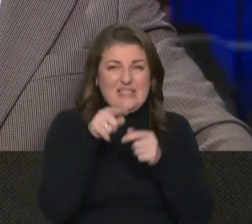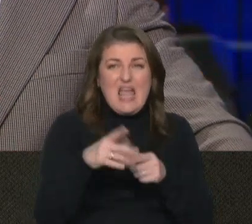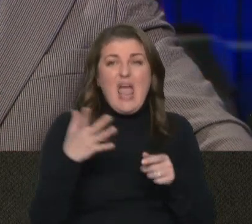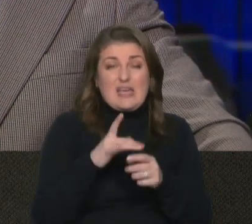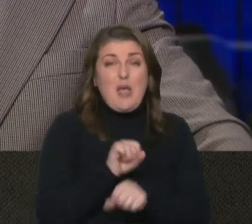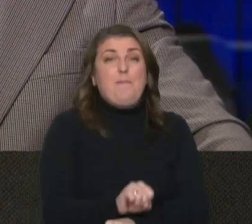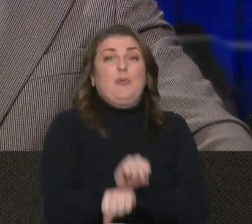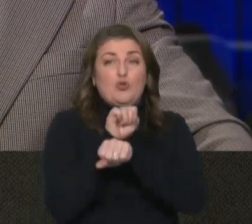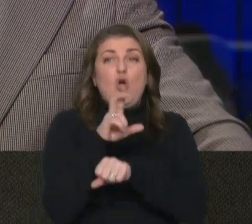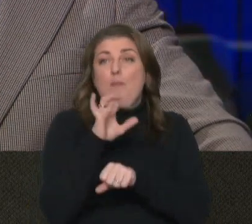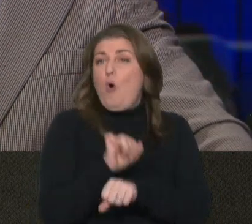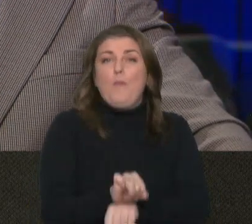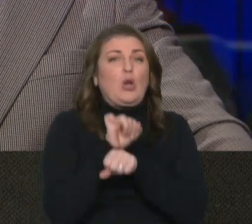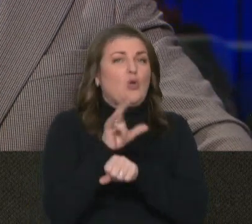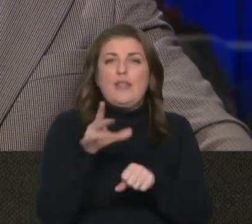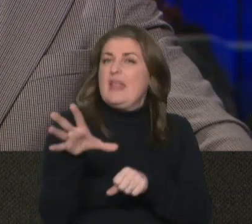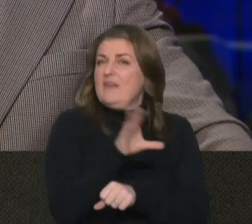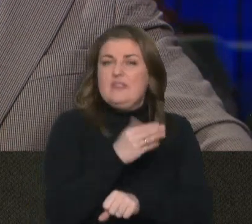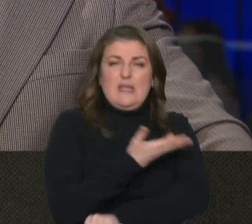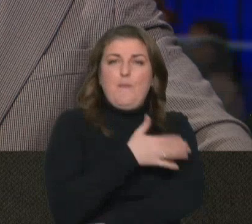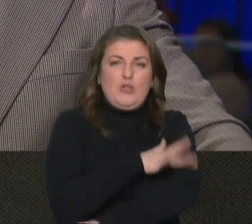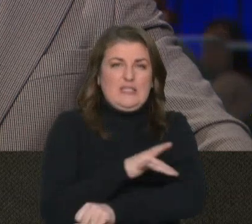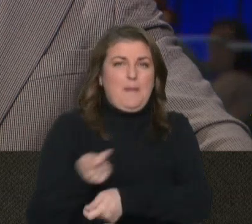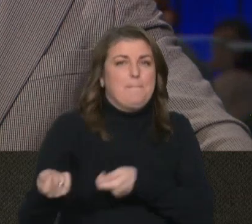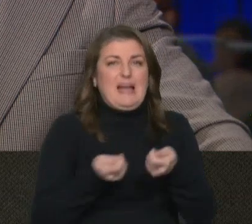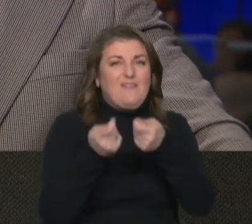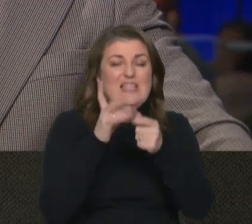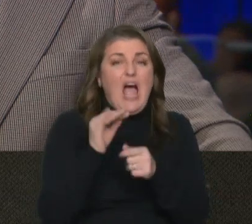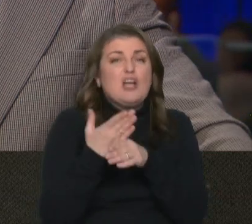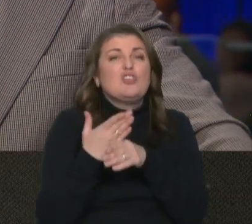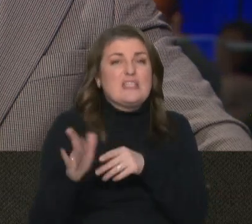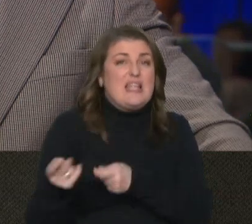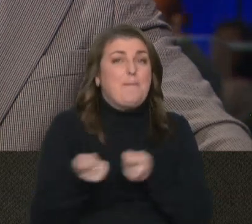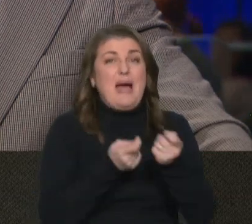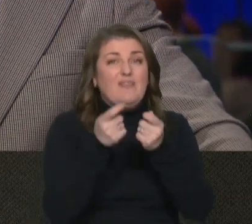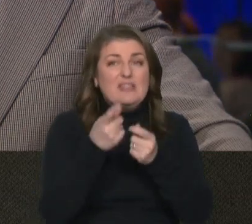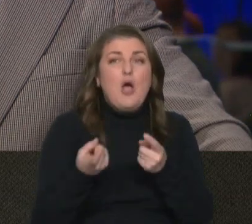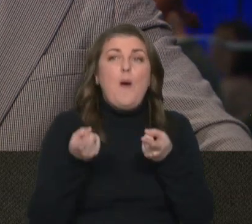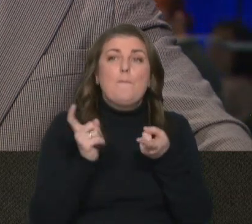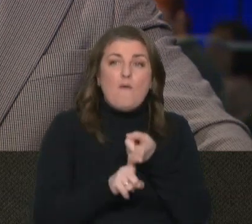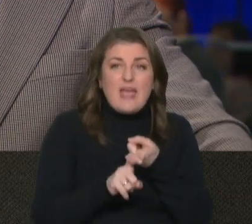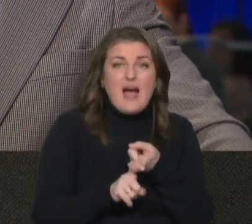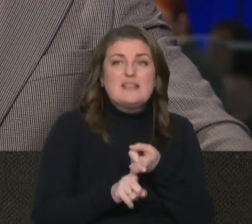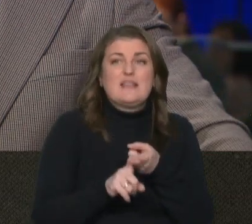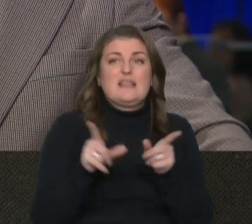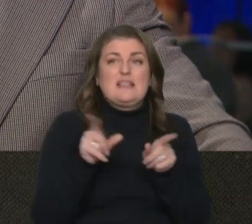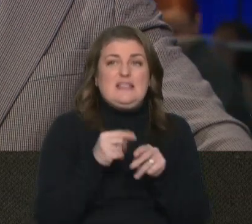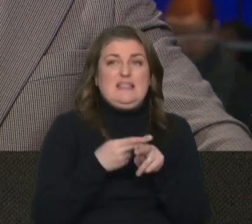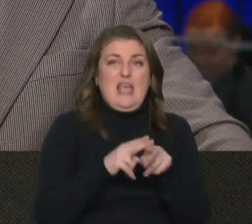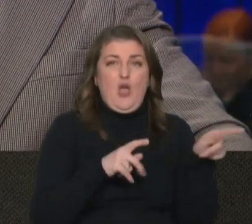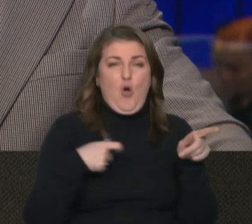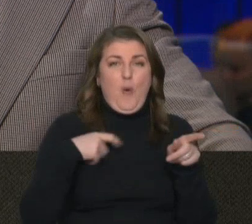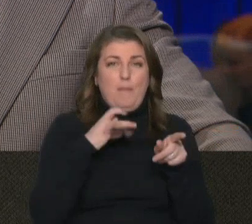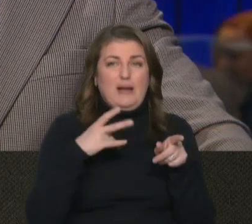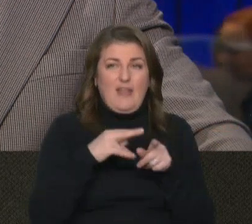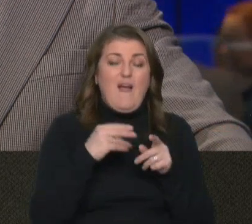протестують, бо протестують не всі польські перевізники, а частина перевізників пов'язана, власне, з цією партією.